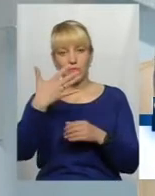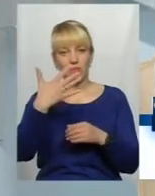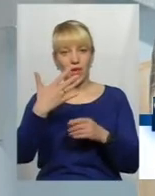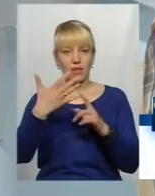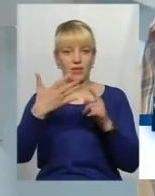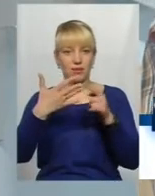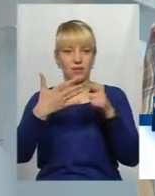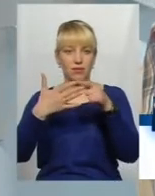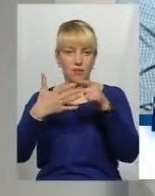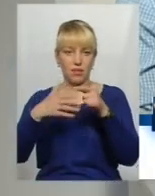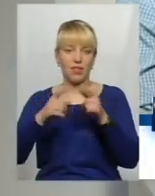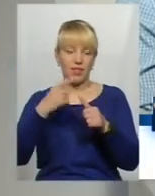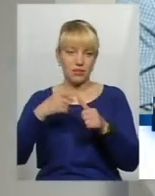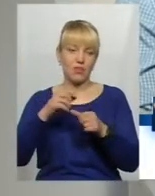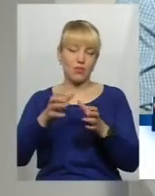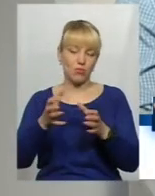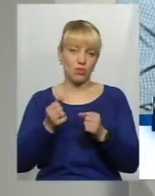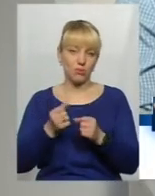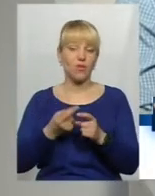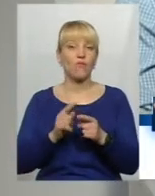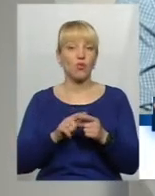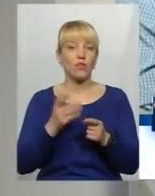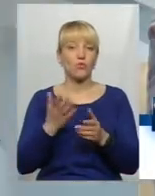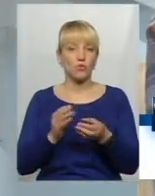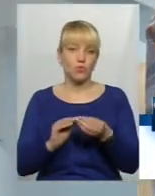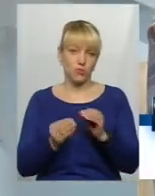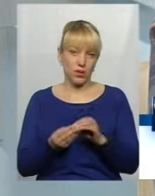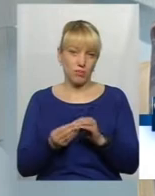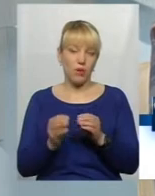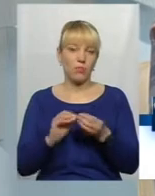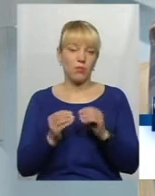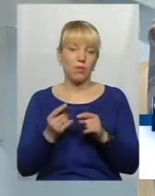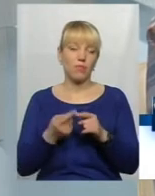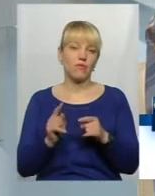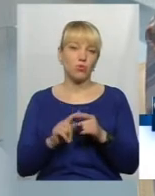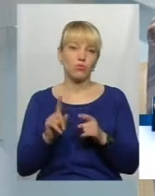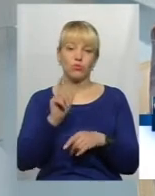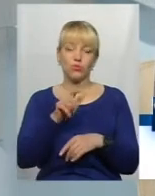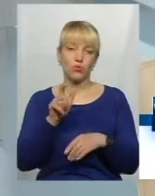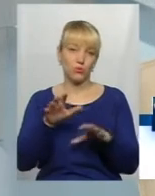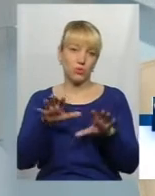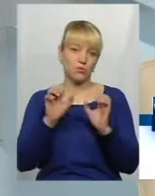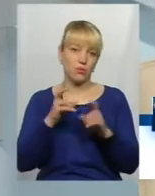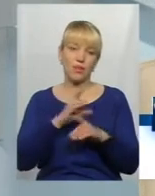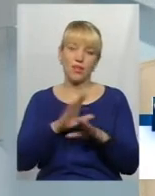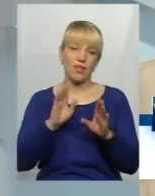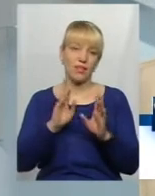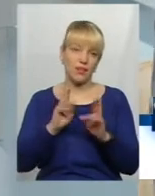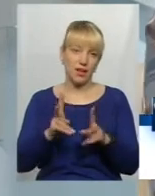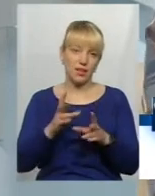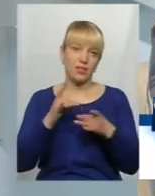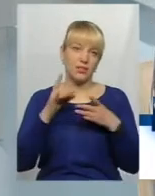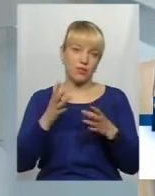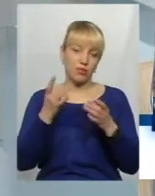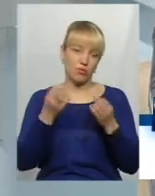назвати, наприклад, тоді все отримуєте вліт. От в чому проблема. Проблема в тому, що люди сприймають самі це не як свято, а як просто